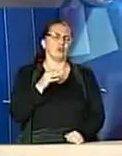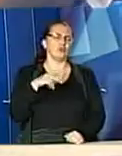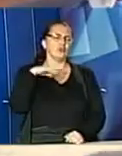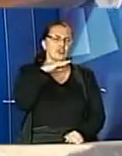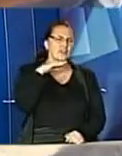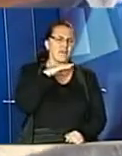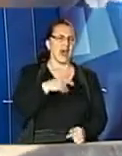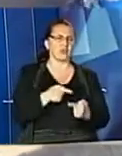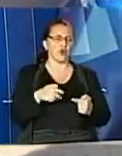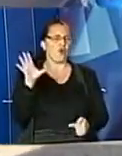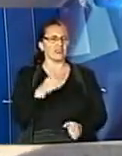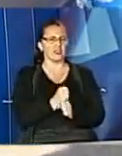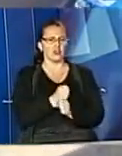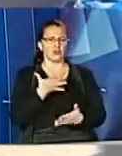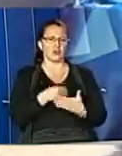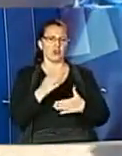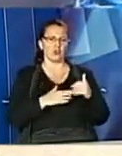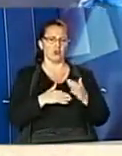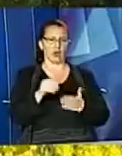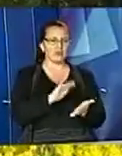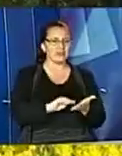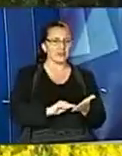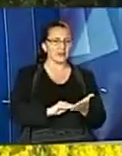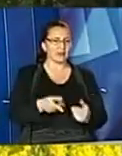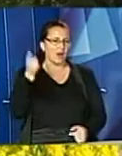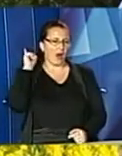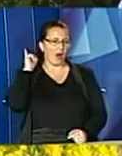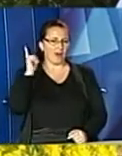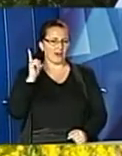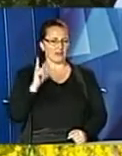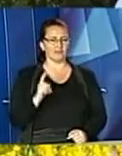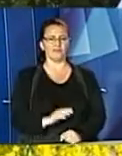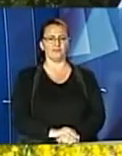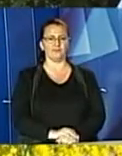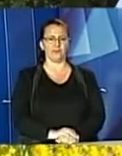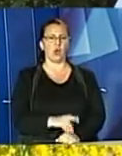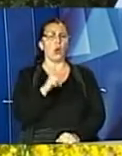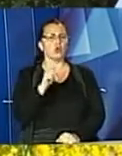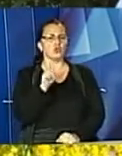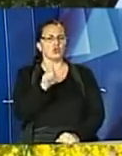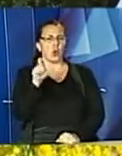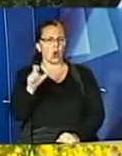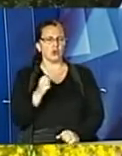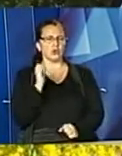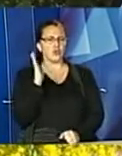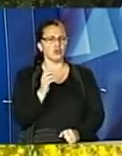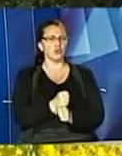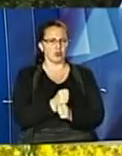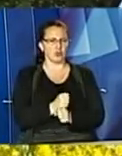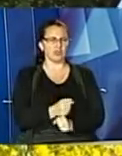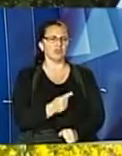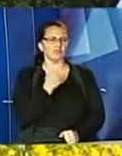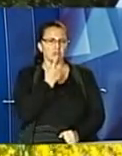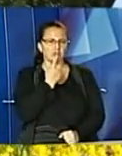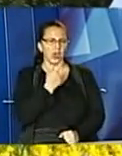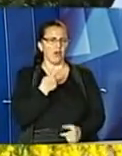усе виготовлено своїми руками за рецептами прадідів. Поставимо 100 людей, будете робити 100 людей сир. У кожного буде смак інакший.